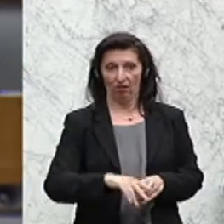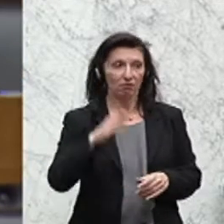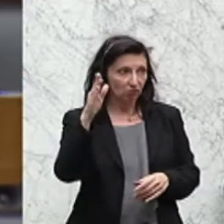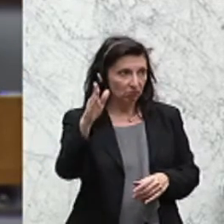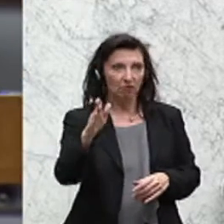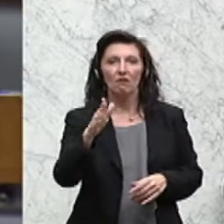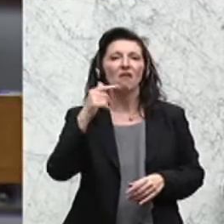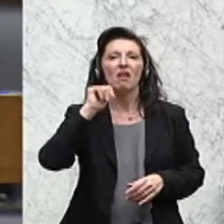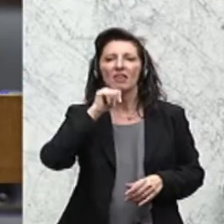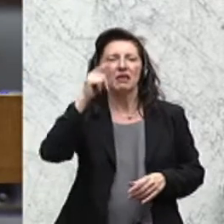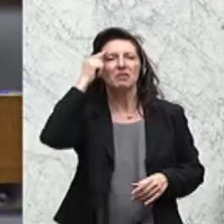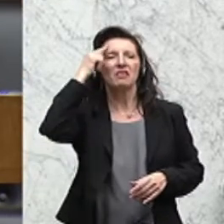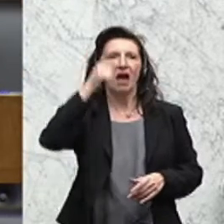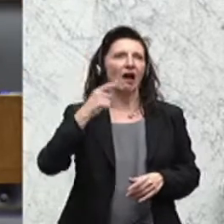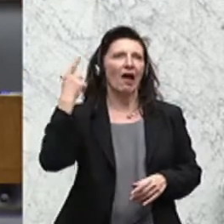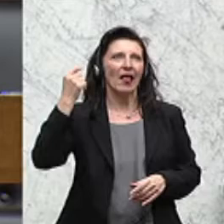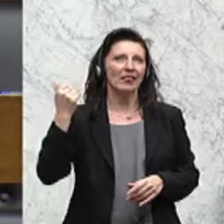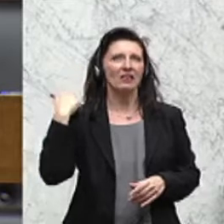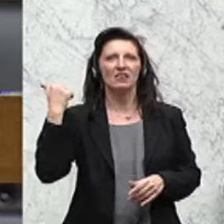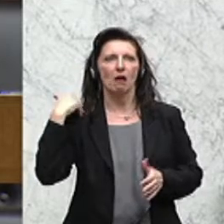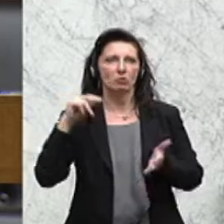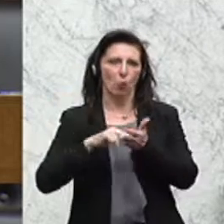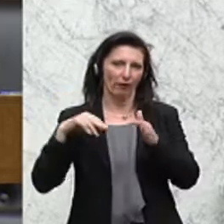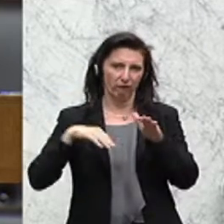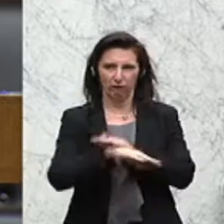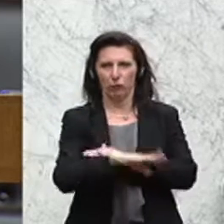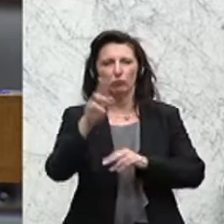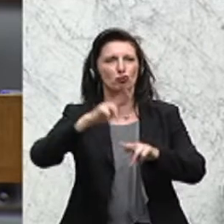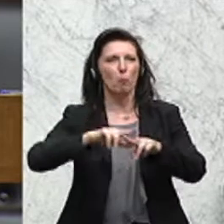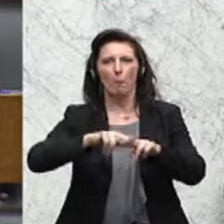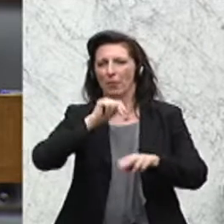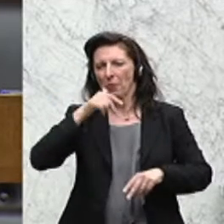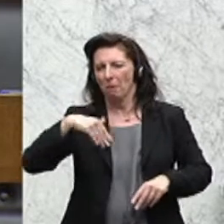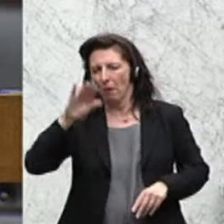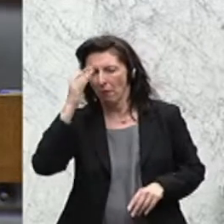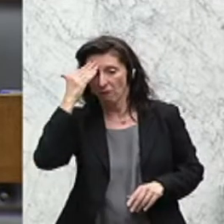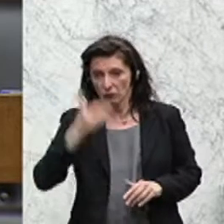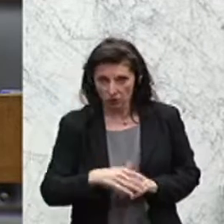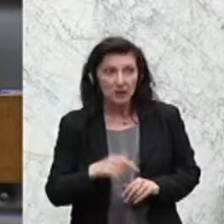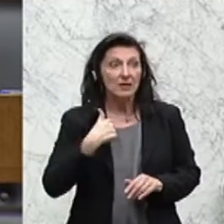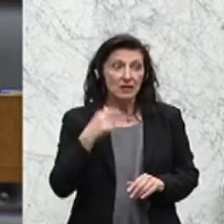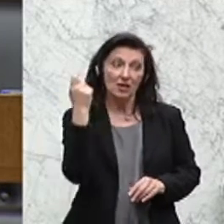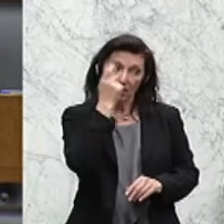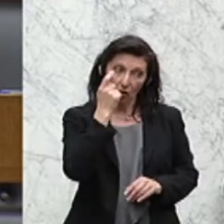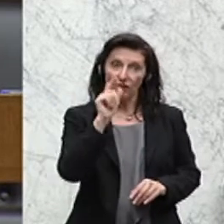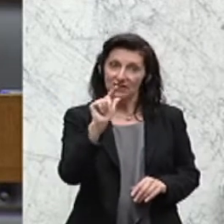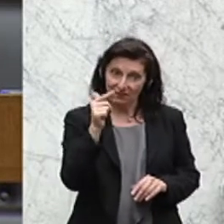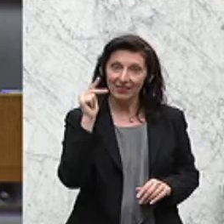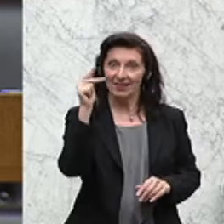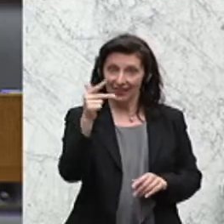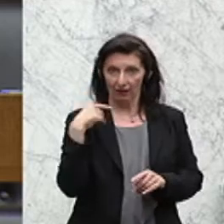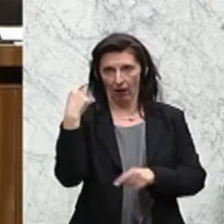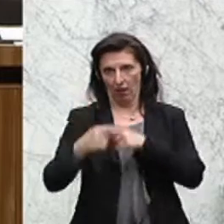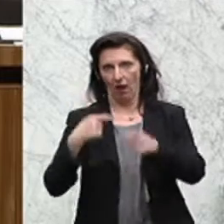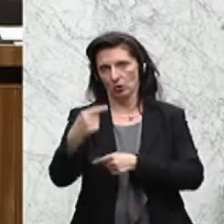aus Syrien oder dem Irak oder Afghanistan geflüchtet sind. Ich hoffe nur, die sind zweiter, dritter Generation,